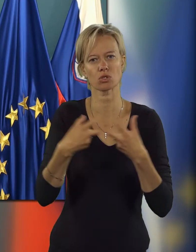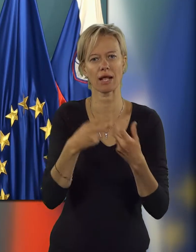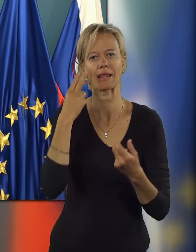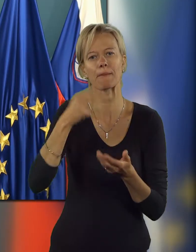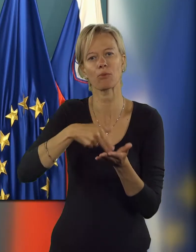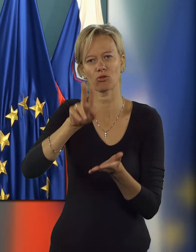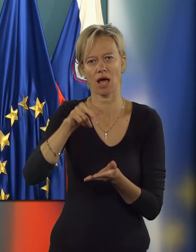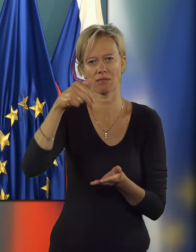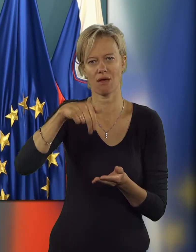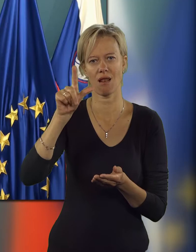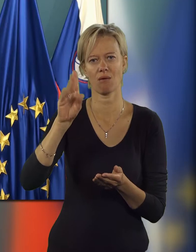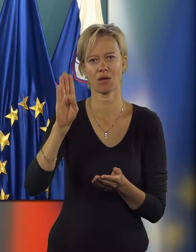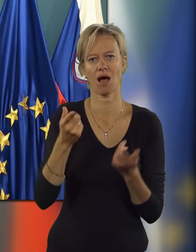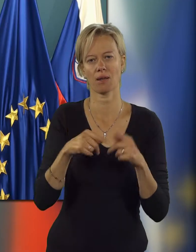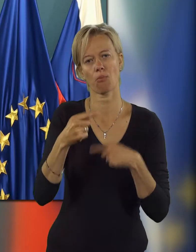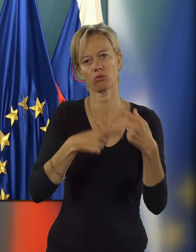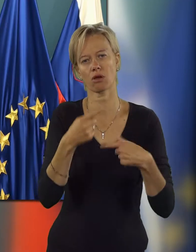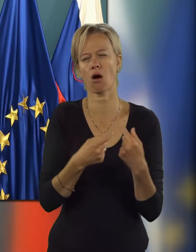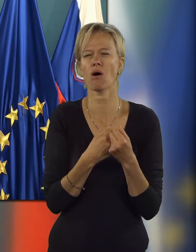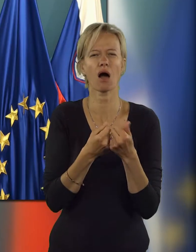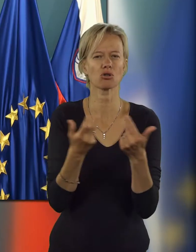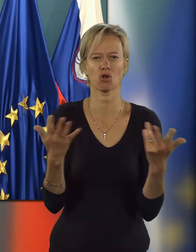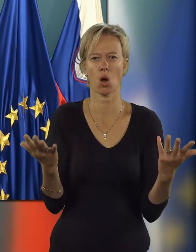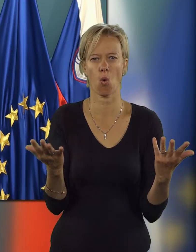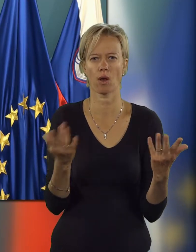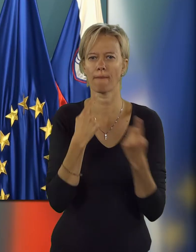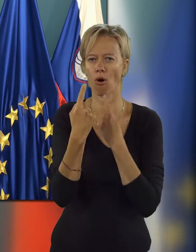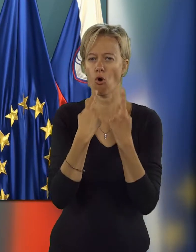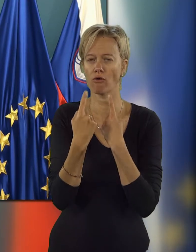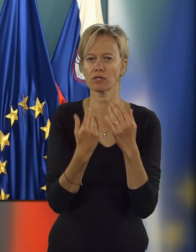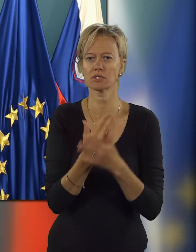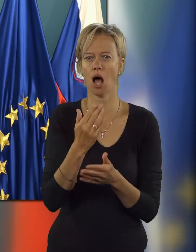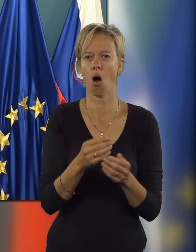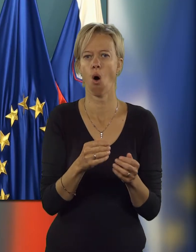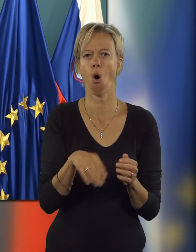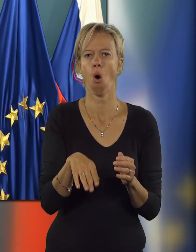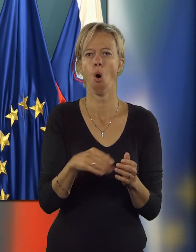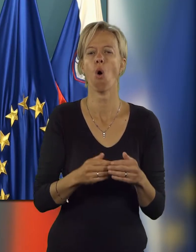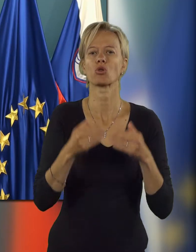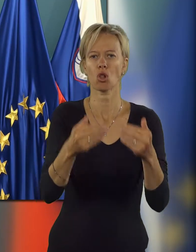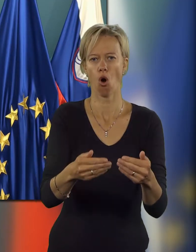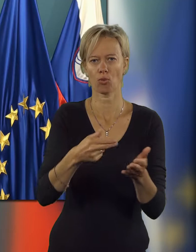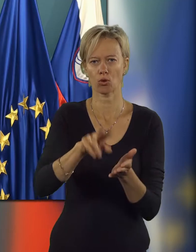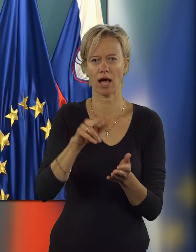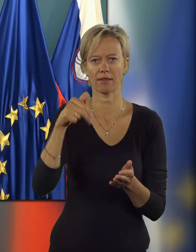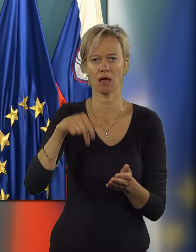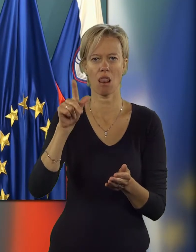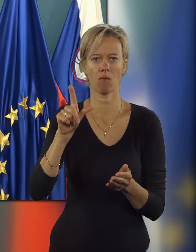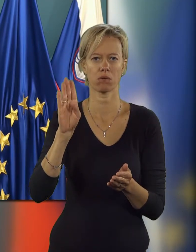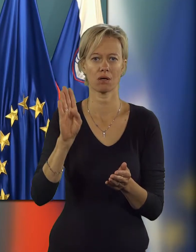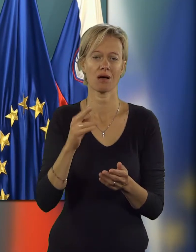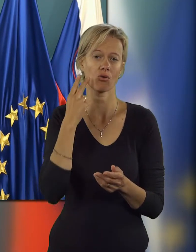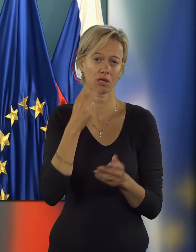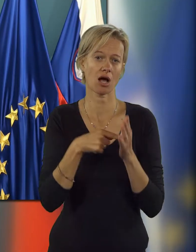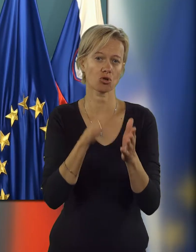glede prodaje na LB-ja. Ali potekajo že kakršnikoli pogovori za odlok prodaje na LB-ja? Kot kaže,